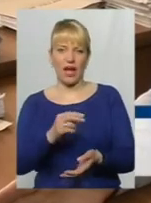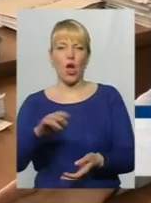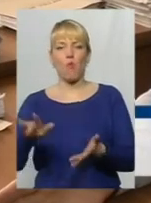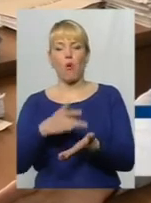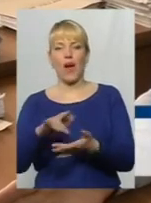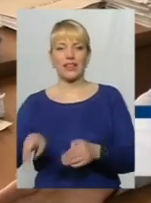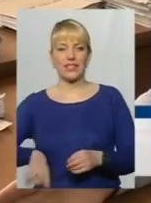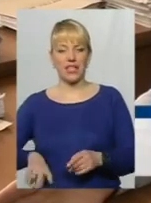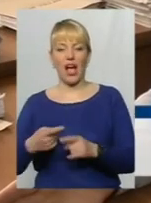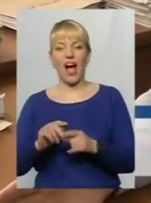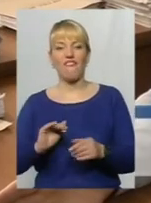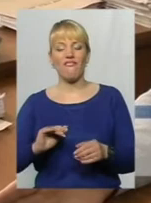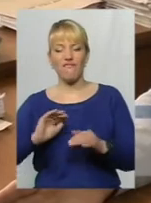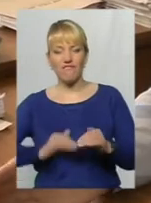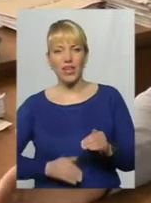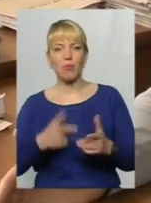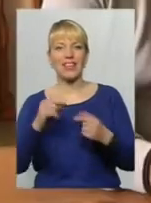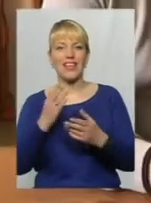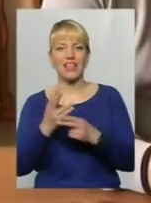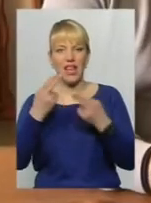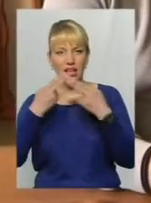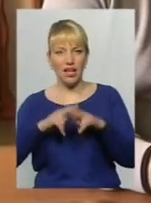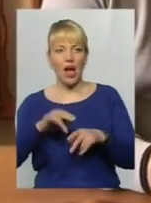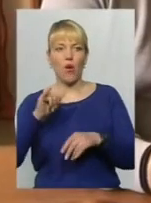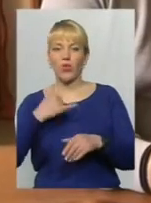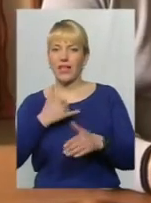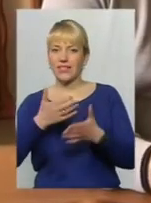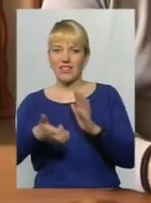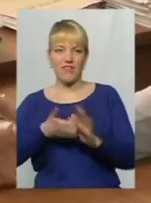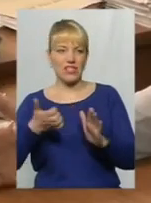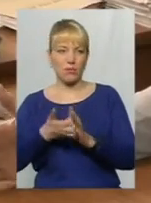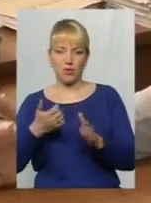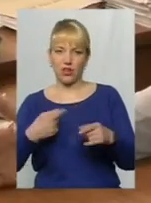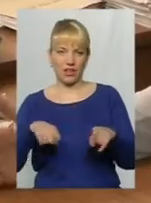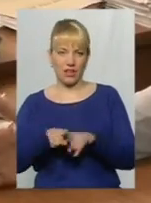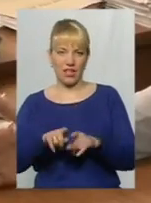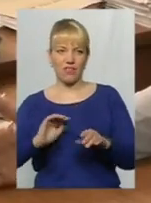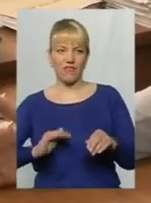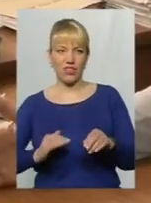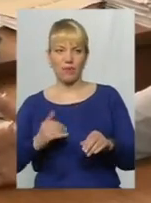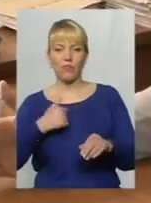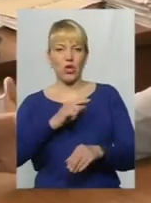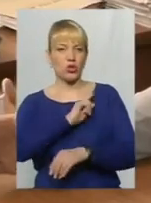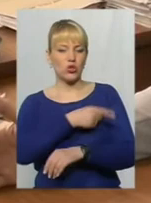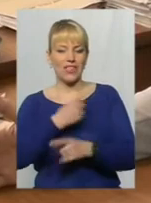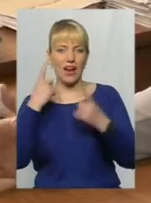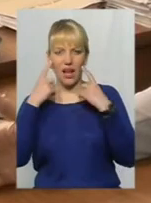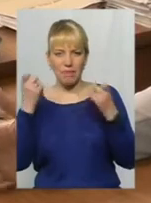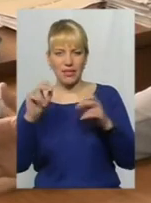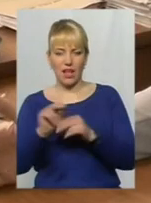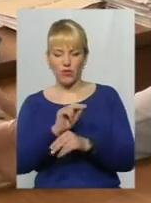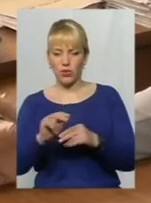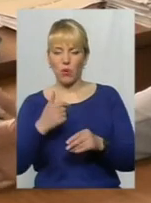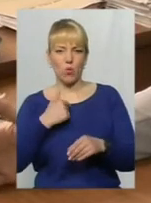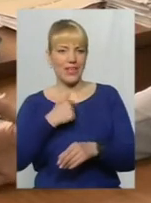мають технічне оснащення і можуть якісно робити. Таких фірм в нас не вистачає. Капітально відремонтувати зусиль сьогодні в нас недостатньо. Ми намагаємося цього